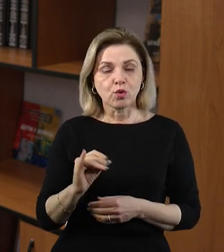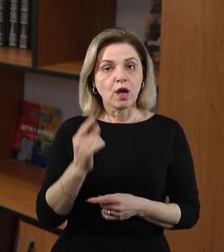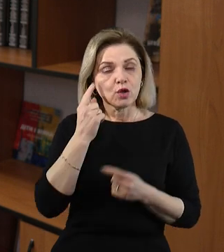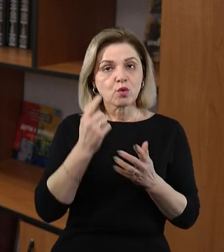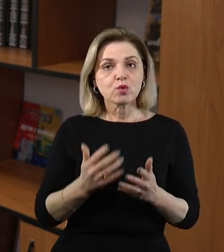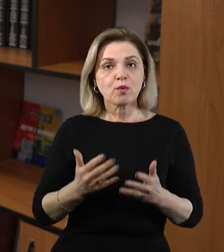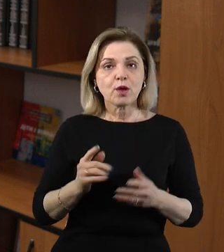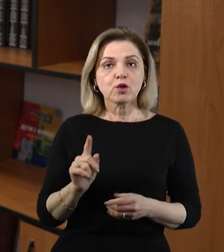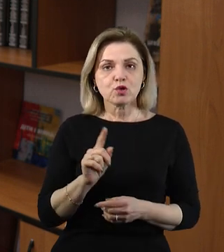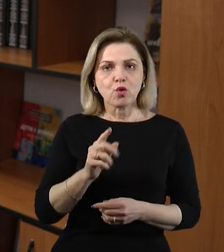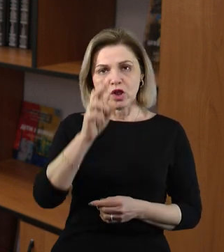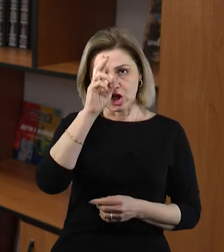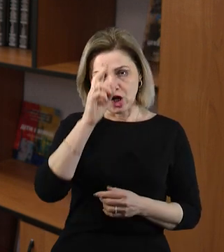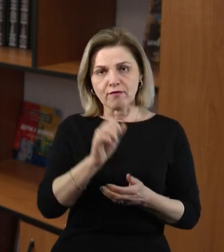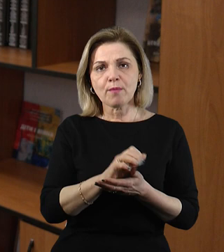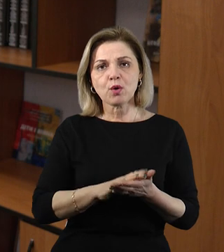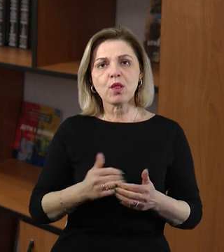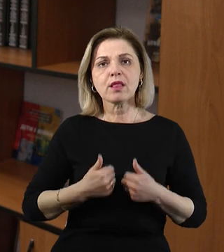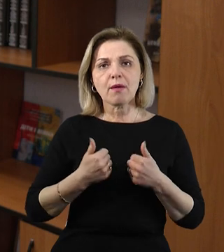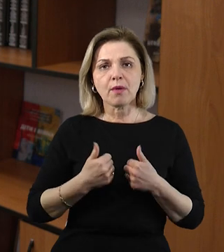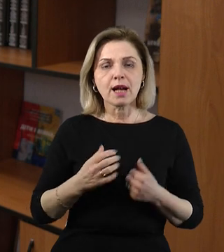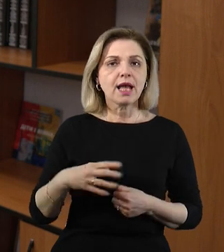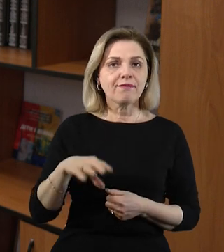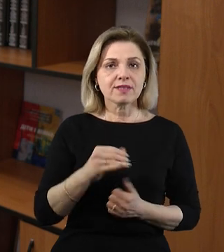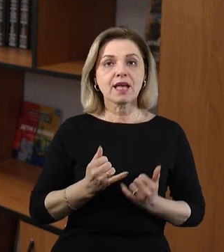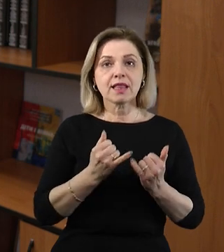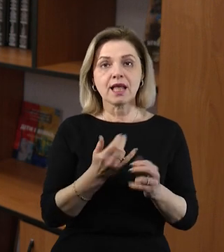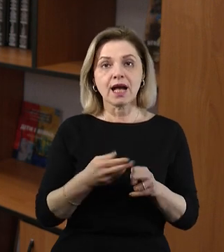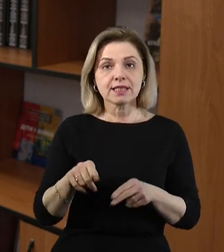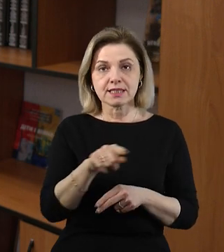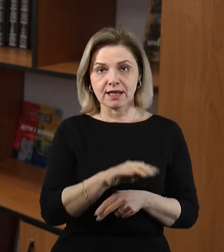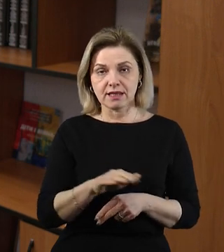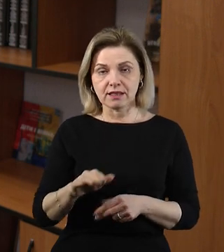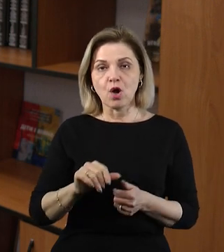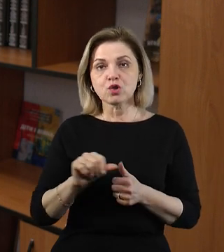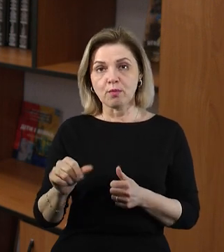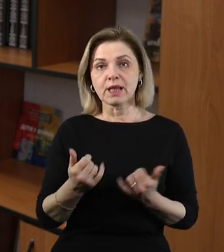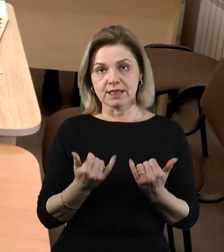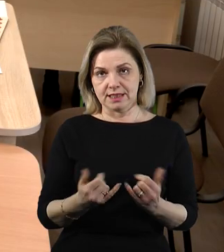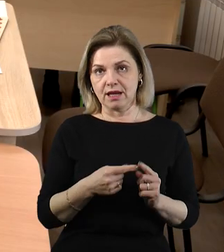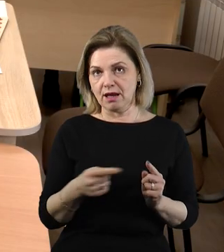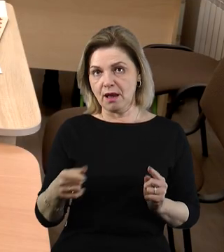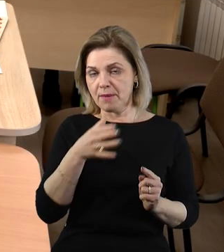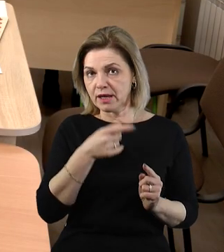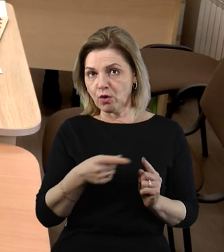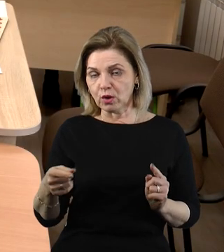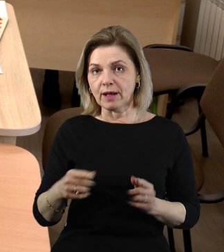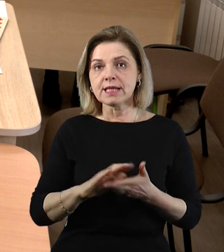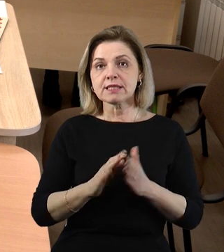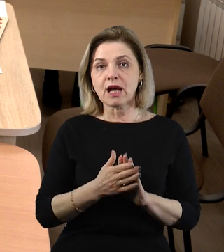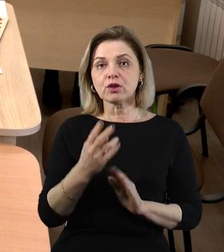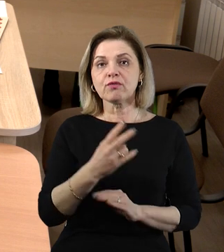зрозуміло, що держава продовжує намагатися зробити все для цих дітей, особливо для них в цей період. Станом на 21